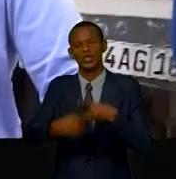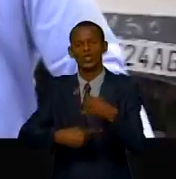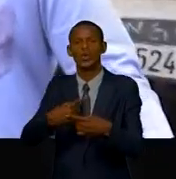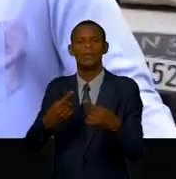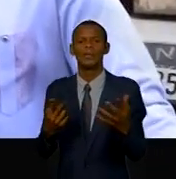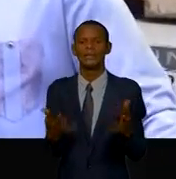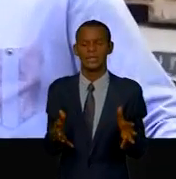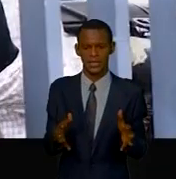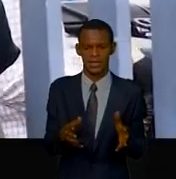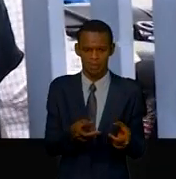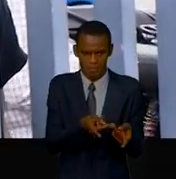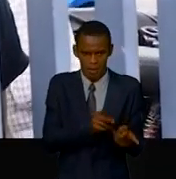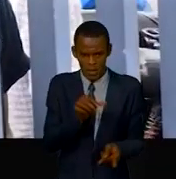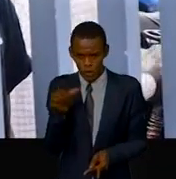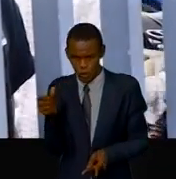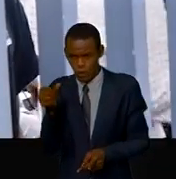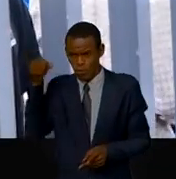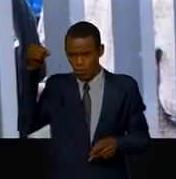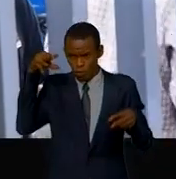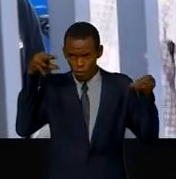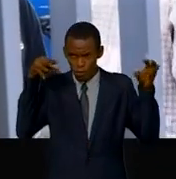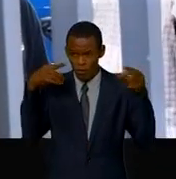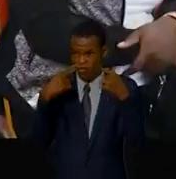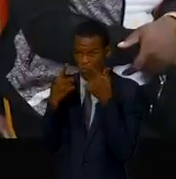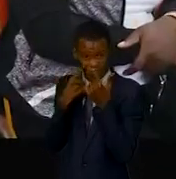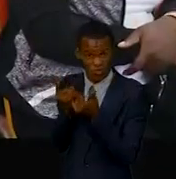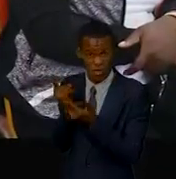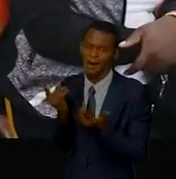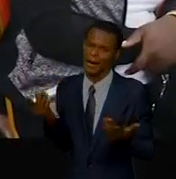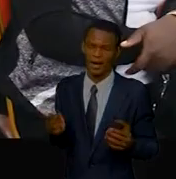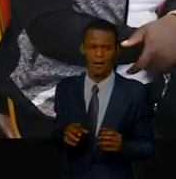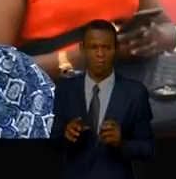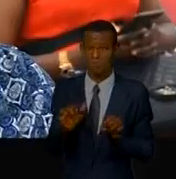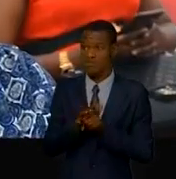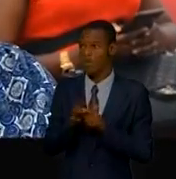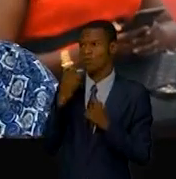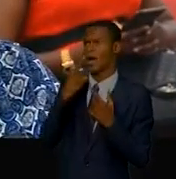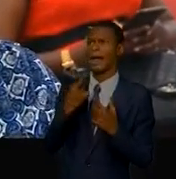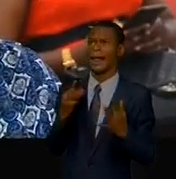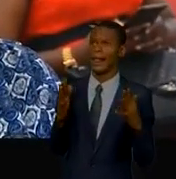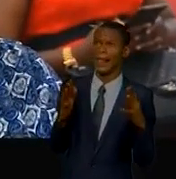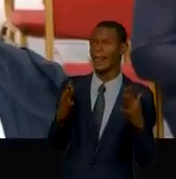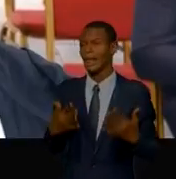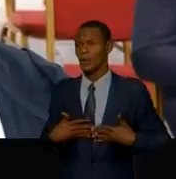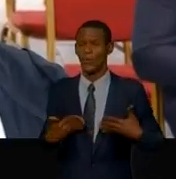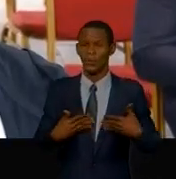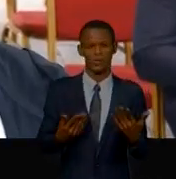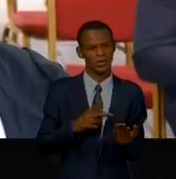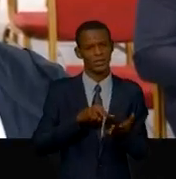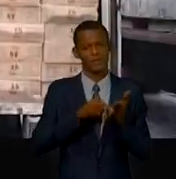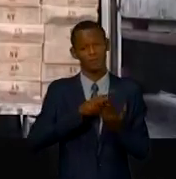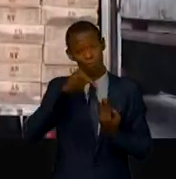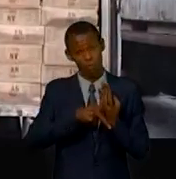réhabilités font une fierté et les quinoises et quinoises ne cessent de tarir des loges à ces programmes qui